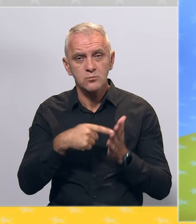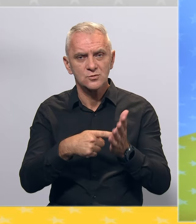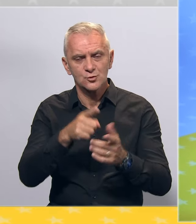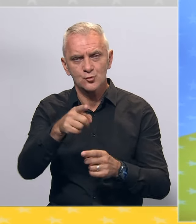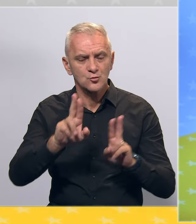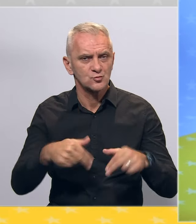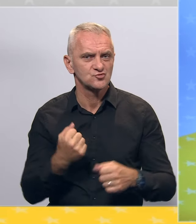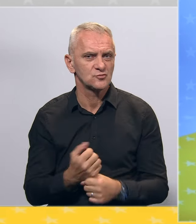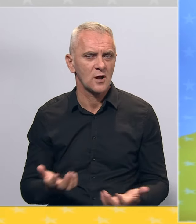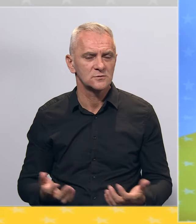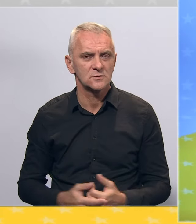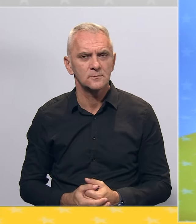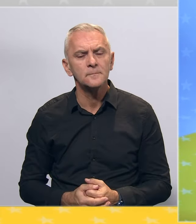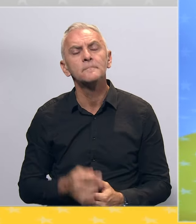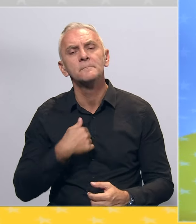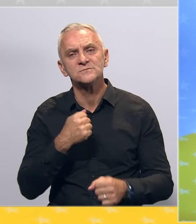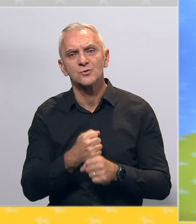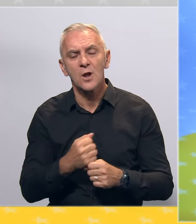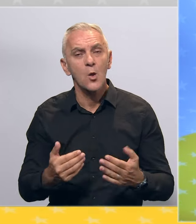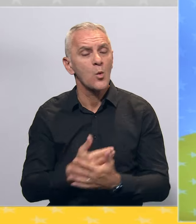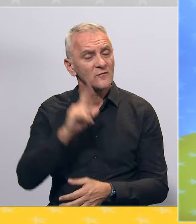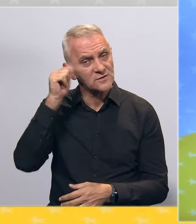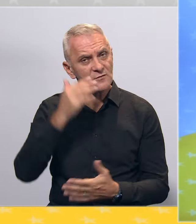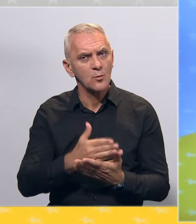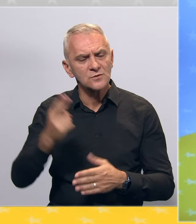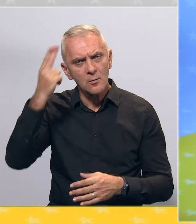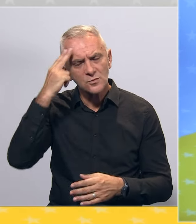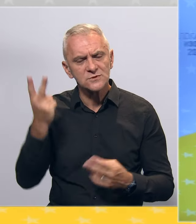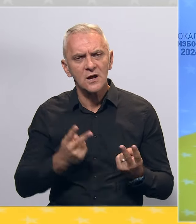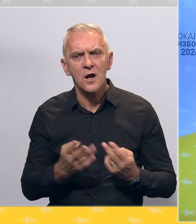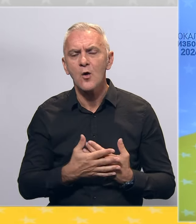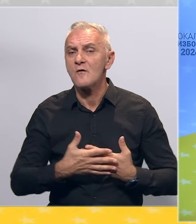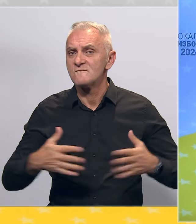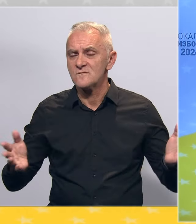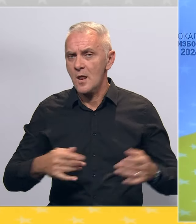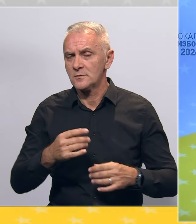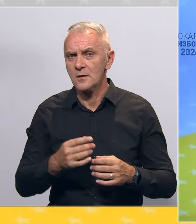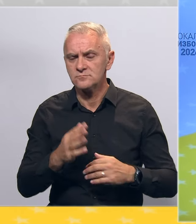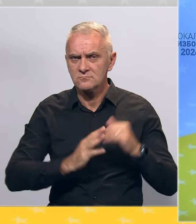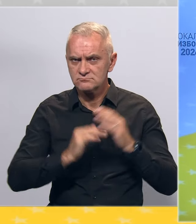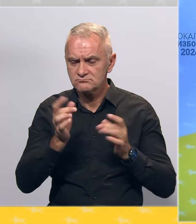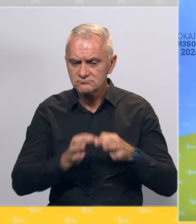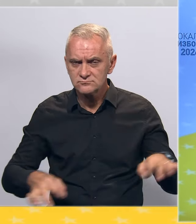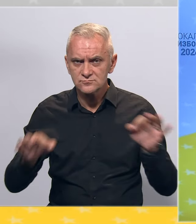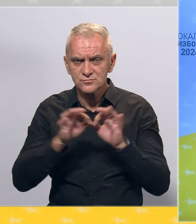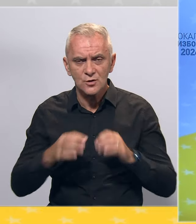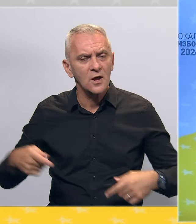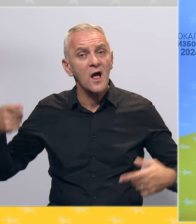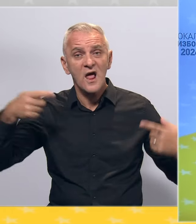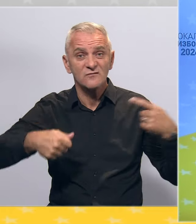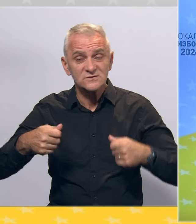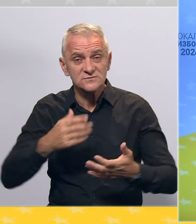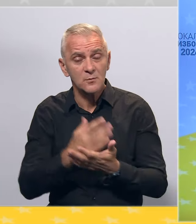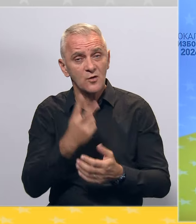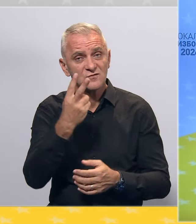provediva i učinkovita. Učinili smo to da novi travnik bude prepoznat kao grad velikih infrastrukturnih projekata. Kapitalne investicije iznosili su više od